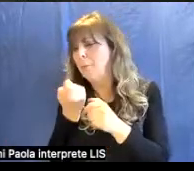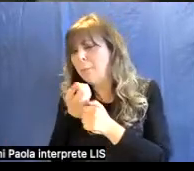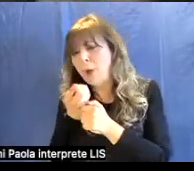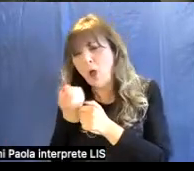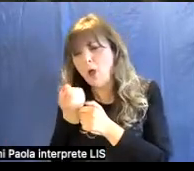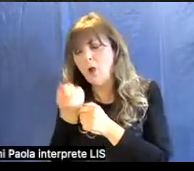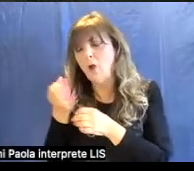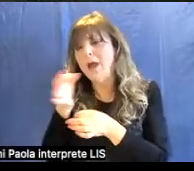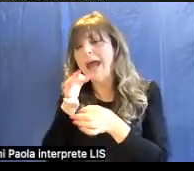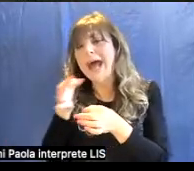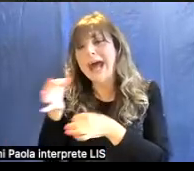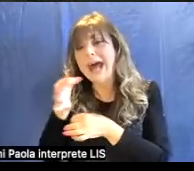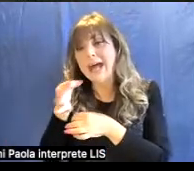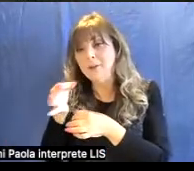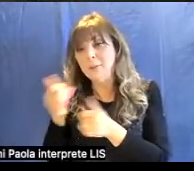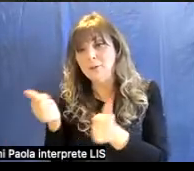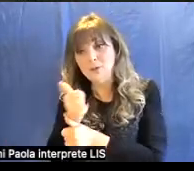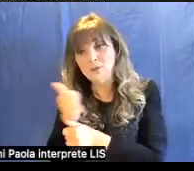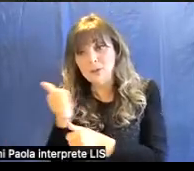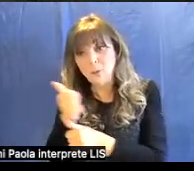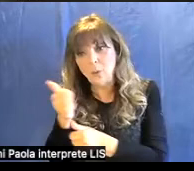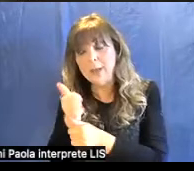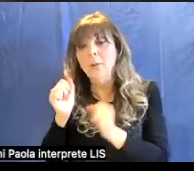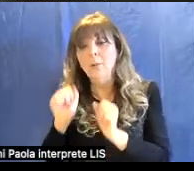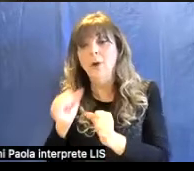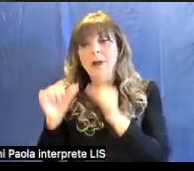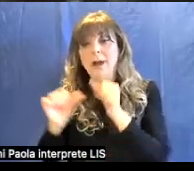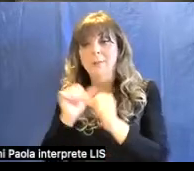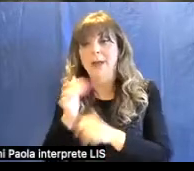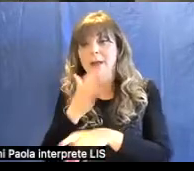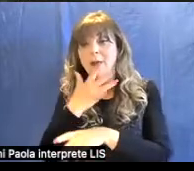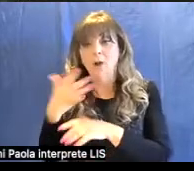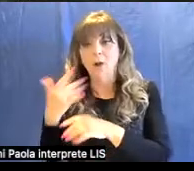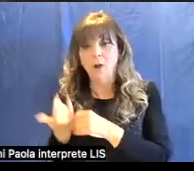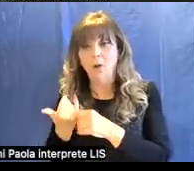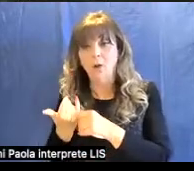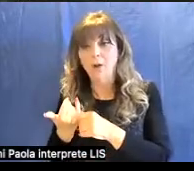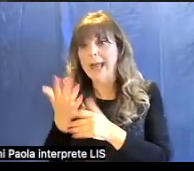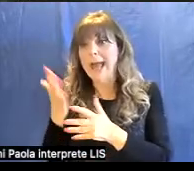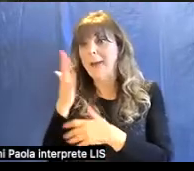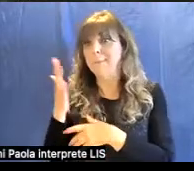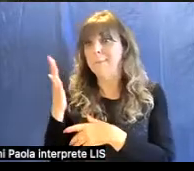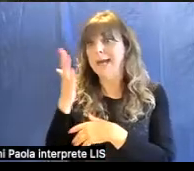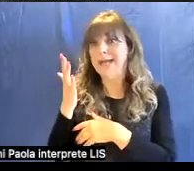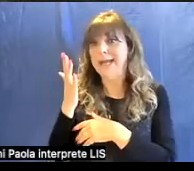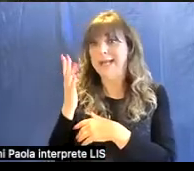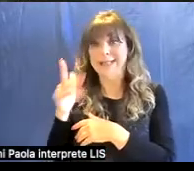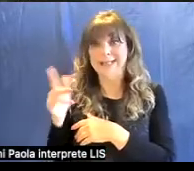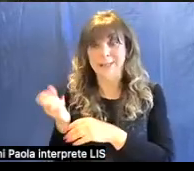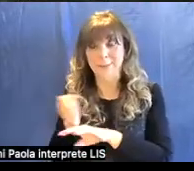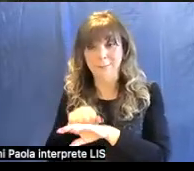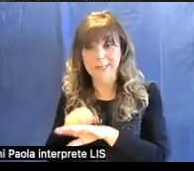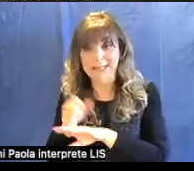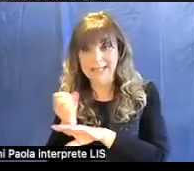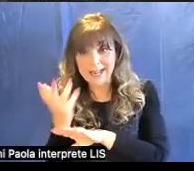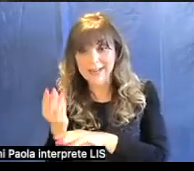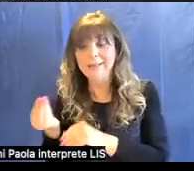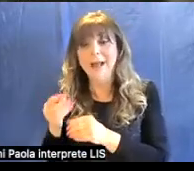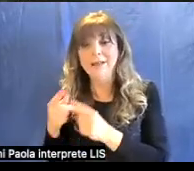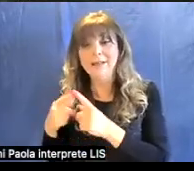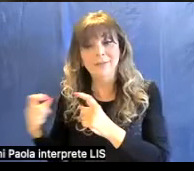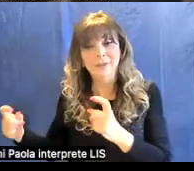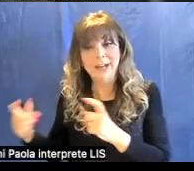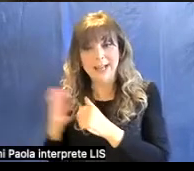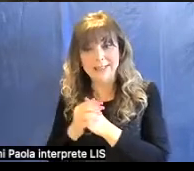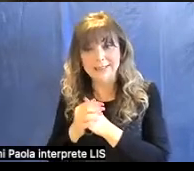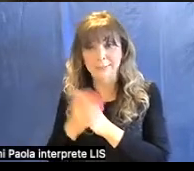'atomo sostituente può cambiare il colore apparente del minerale. Questo dà le differenze, per esempio,